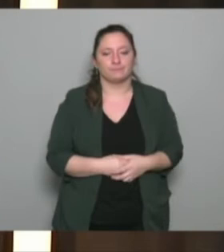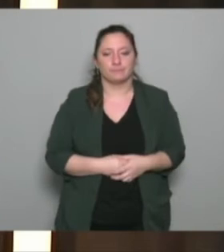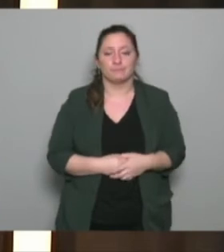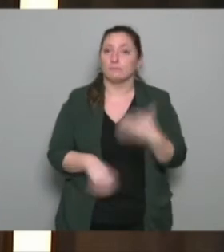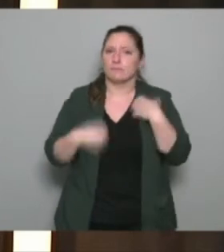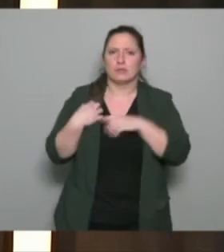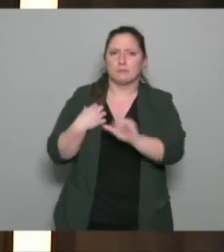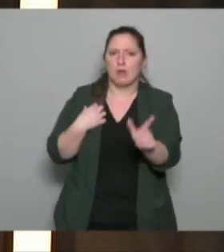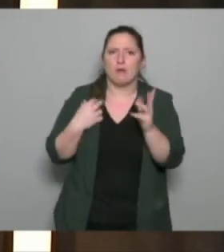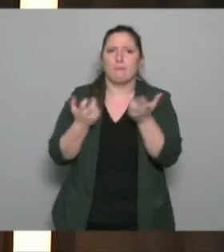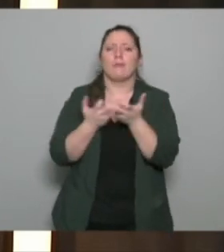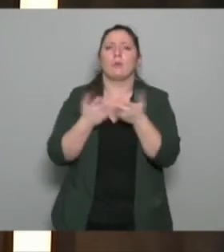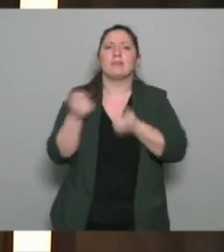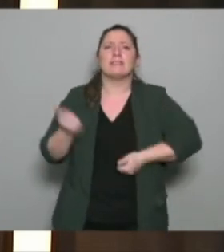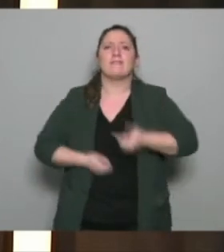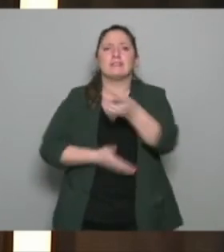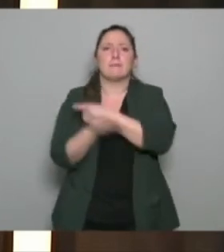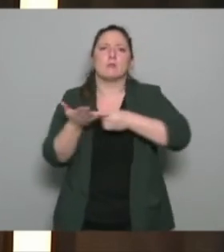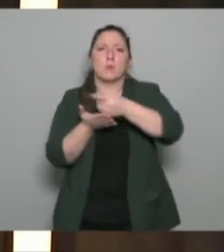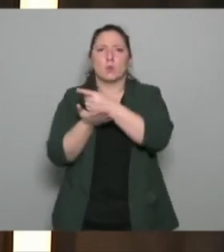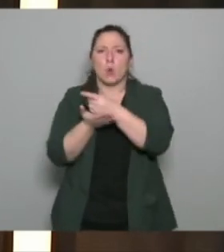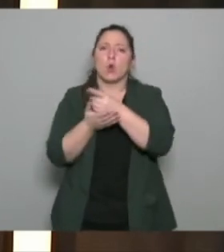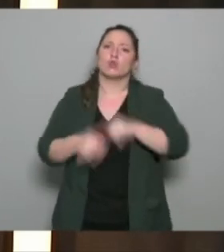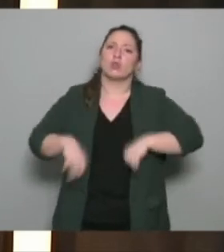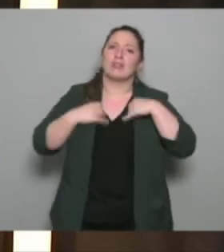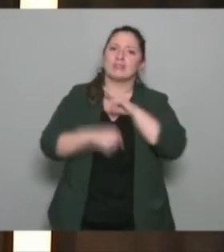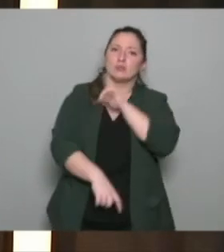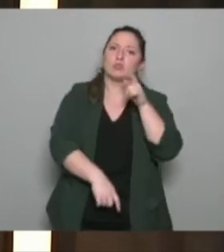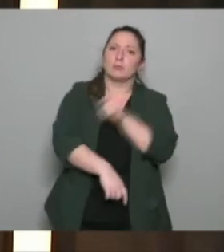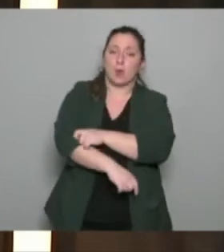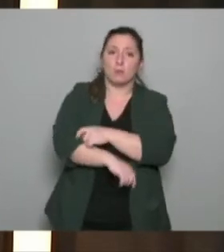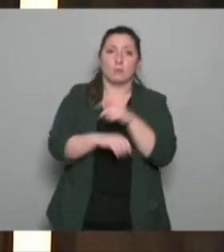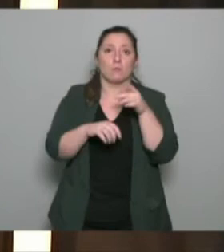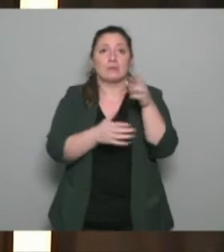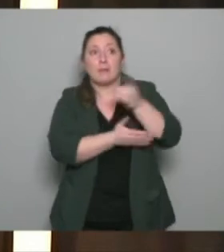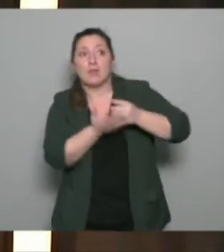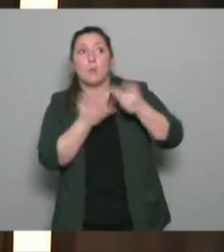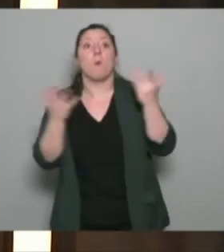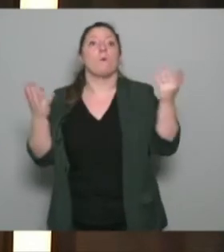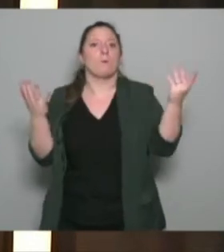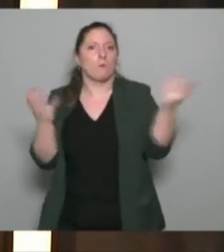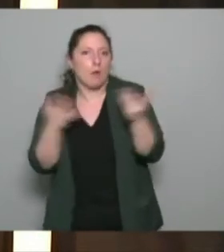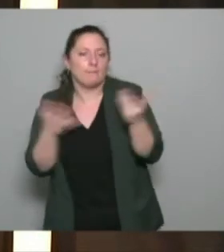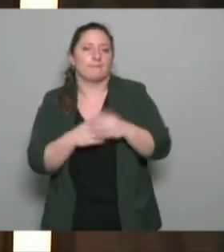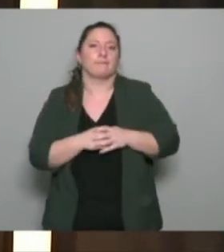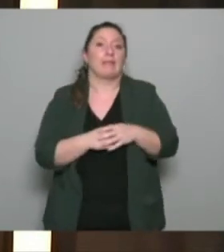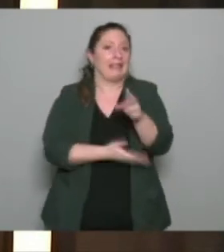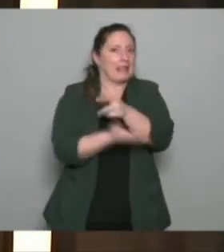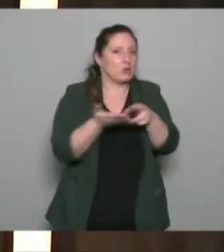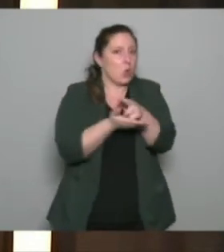'hésitez pas surtout au niveau des services départementaux jeunesse et sport de votre département ou de votre région